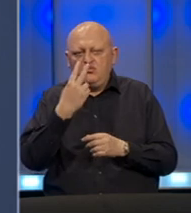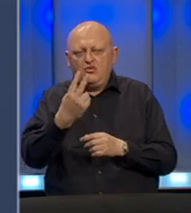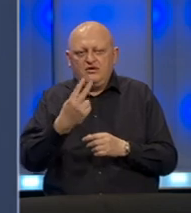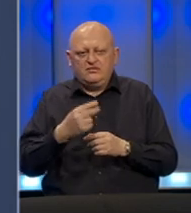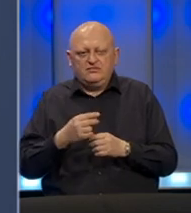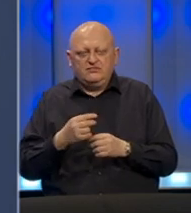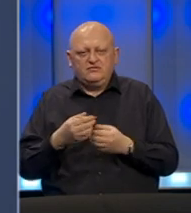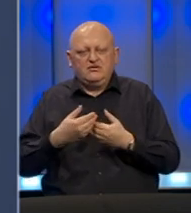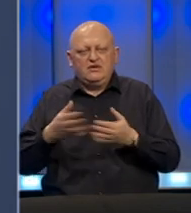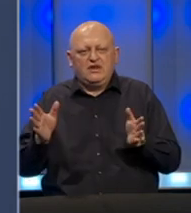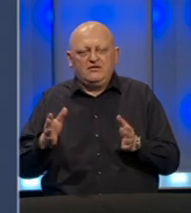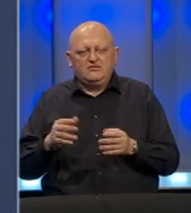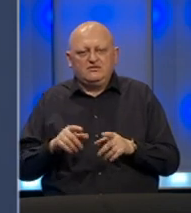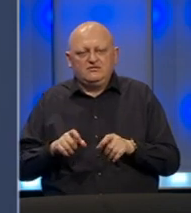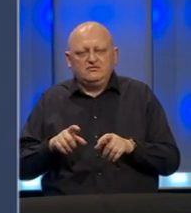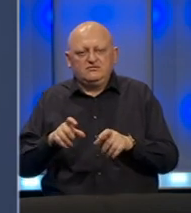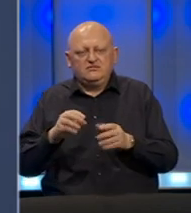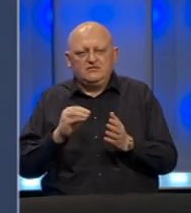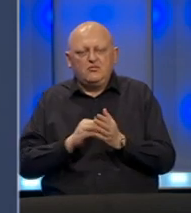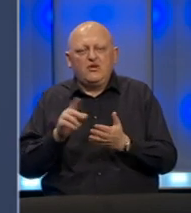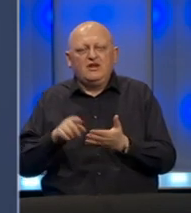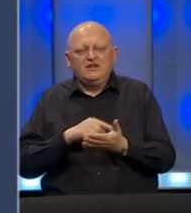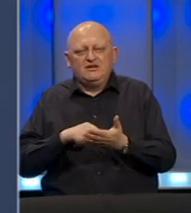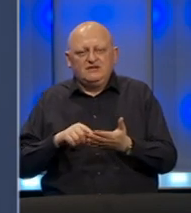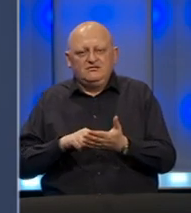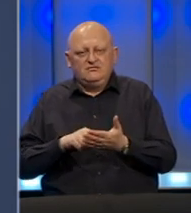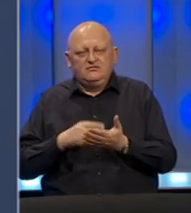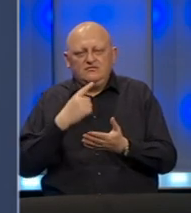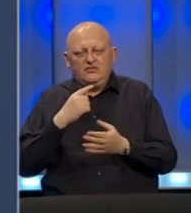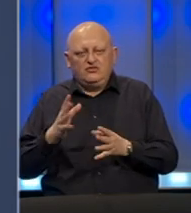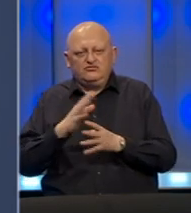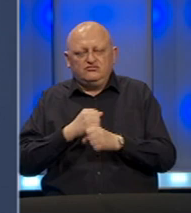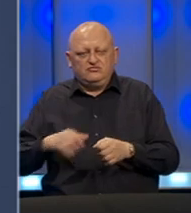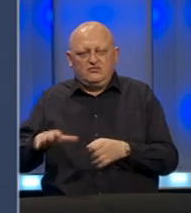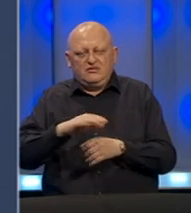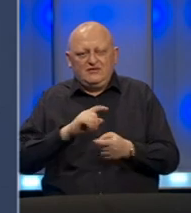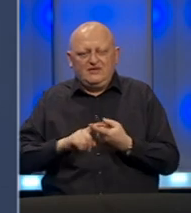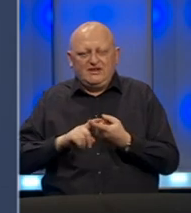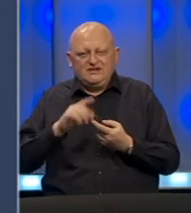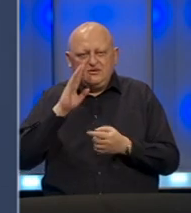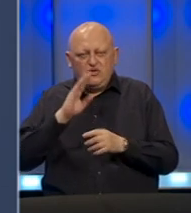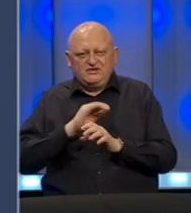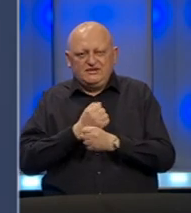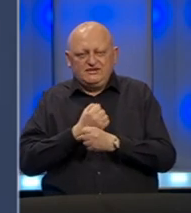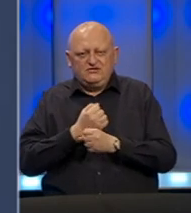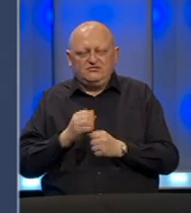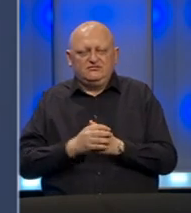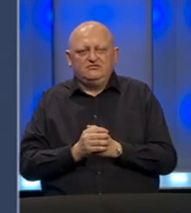pojavnosti koronavirusa broja testiranja koje se obave na prostoru Federacije Bosne i Hercegovine,